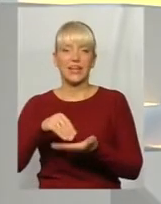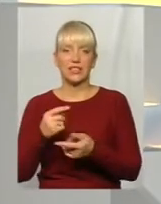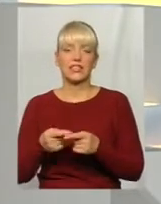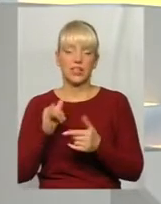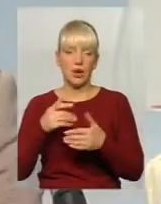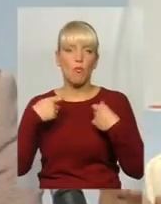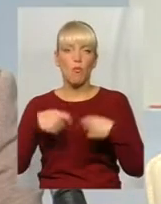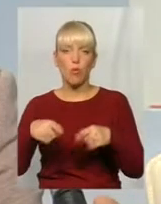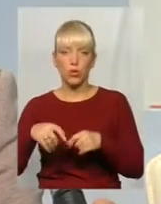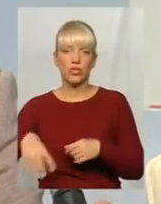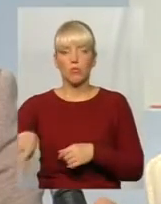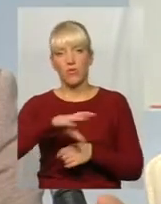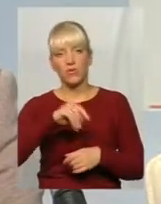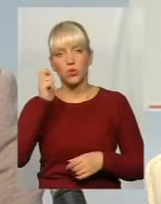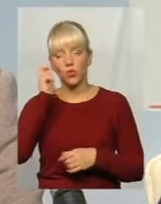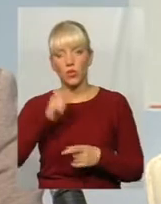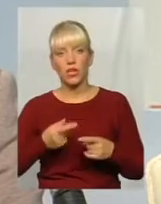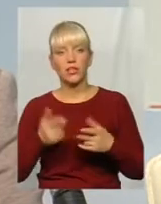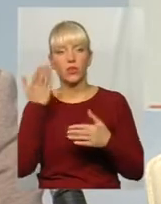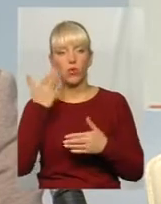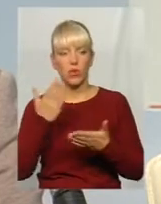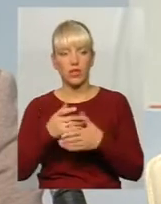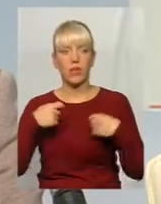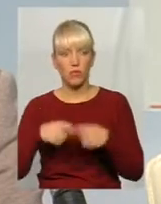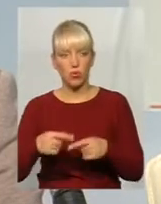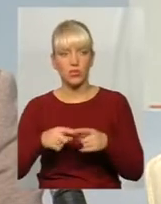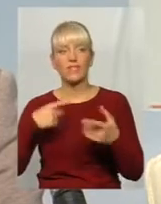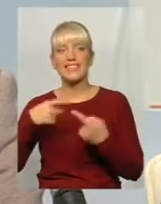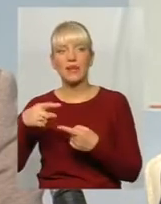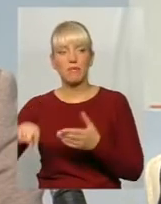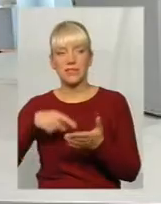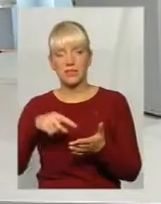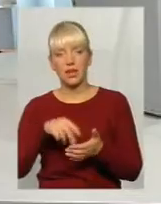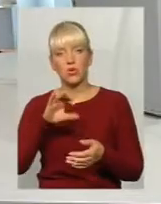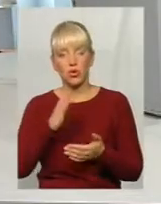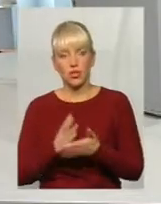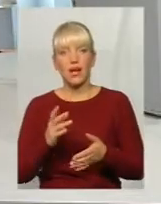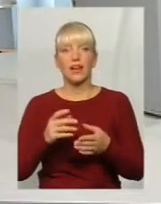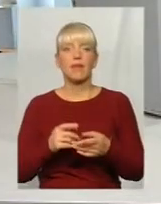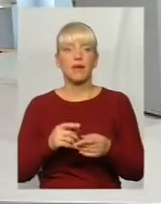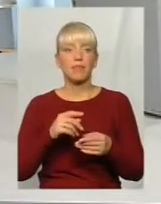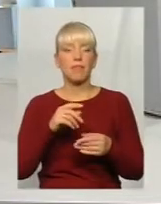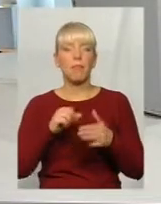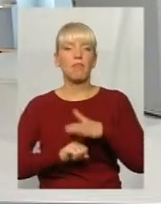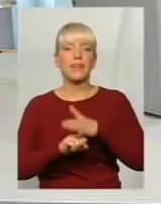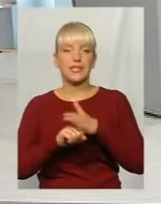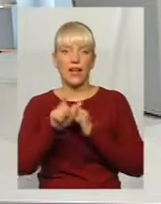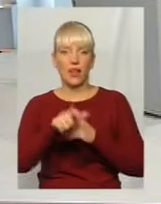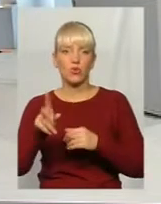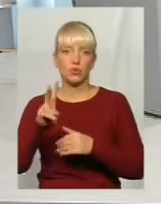І тому, коли додаються якісь міста, то в них вже є клієнтська база, яка готова купувати. Тобто ви хочете сказати, що в принципі